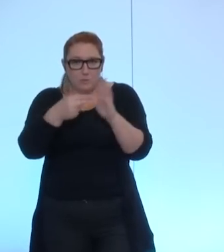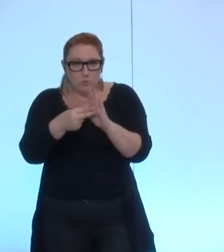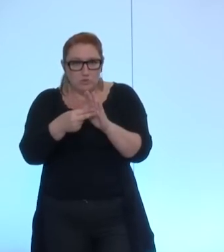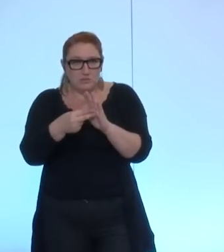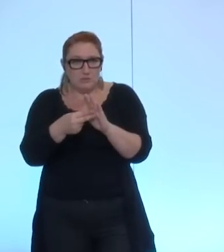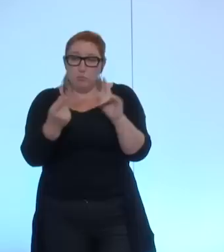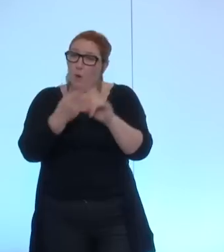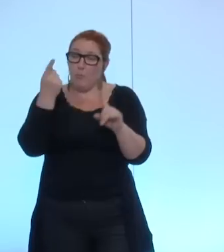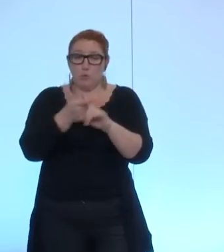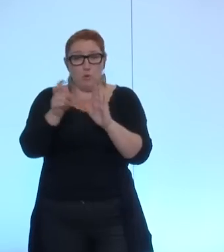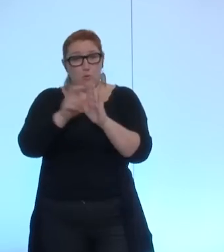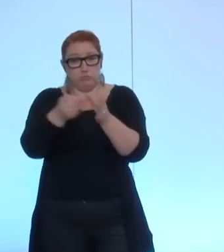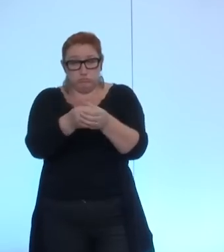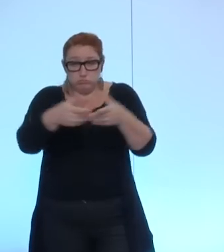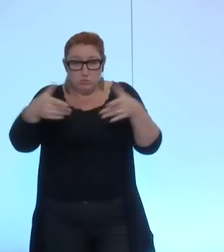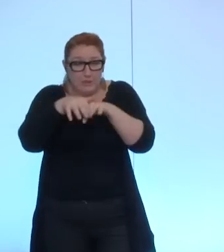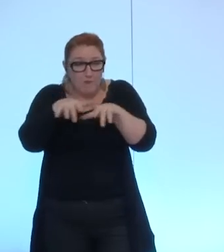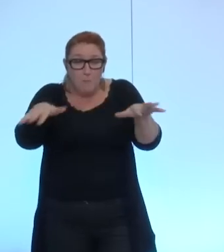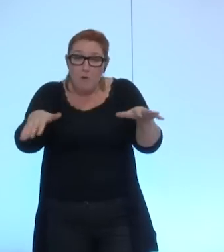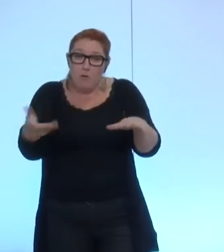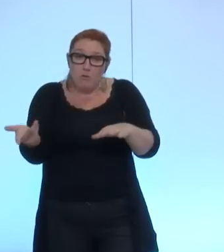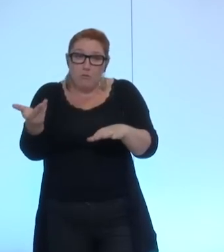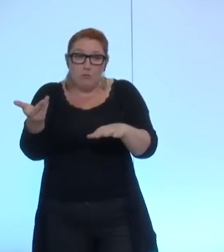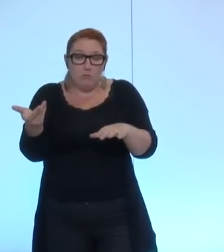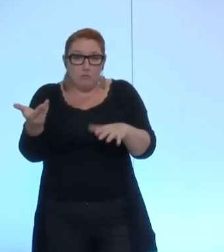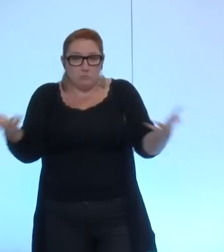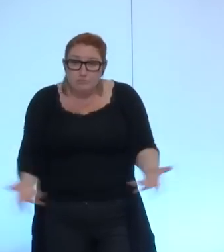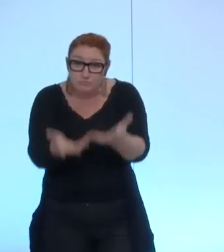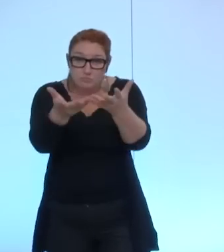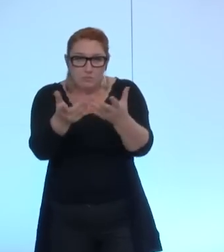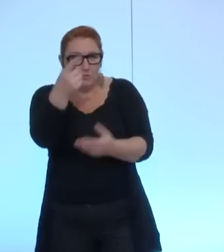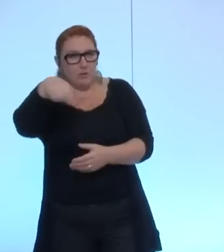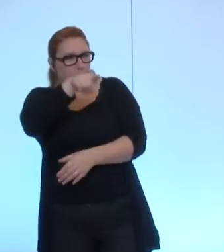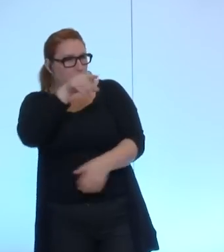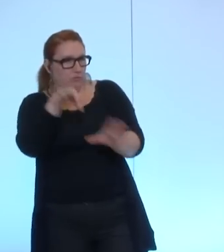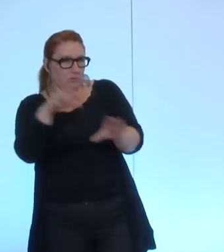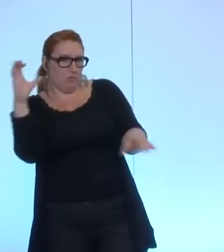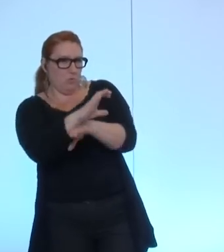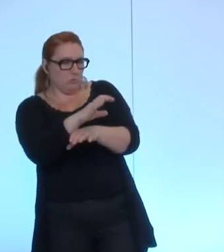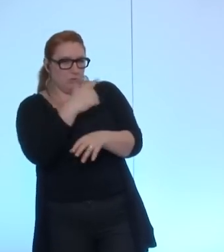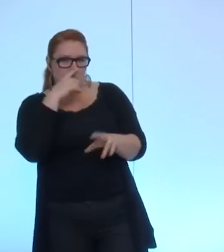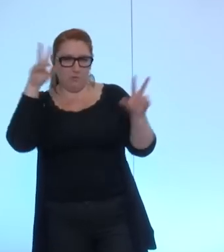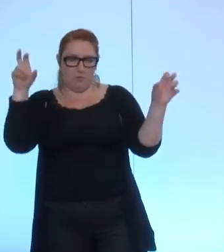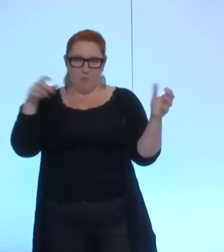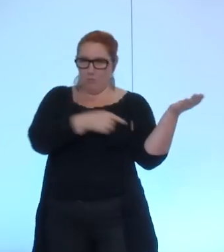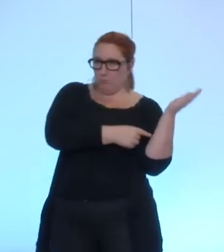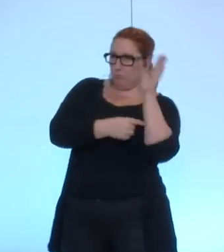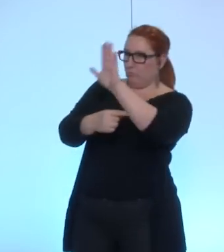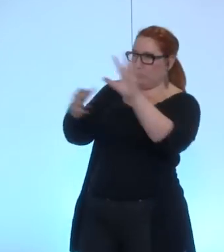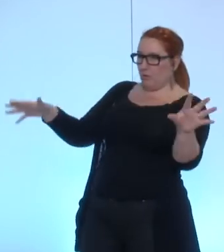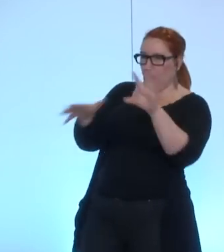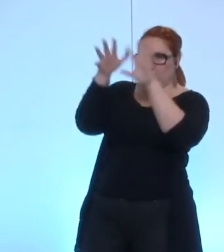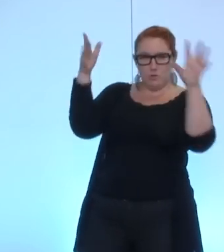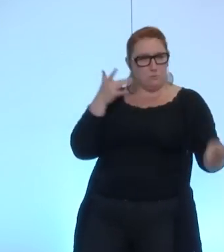économique de la ville de Grenoble et vous votez contre vous craignez pas m'envoyer un message un petit peu pervers à tous les acteurs économiques si on lit